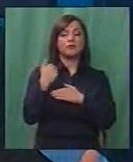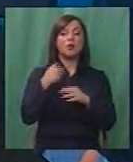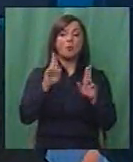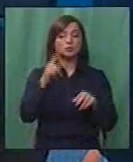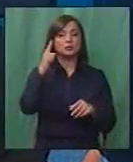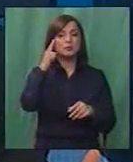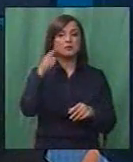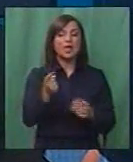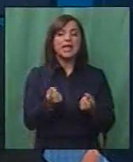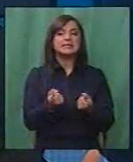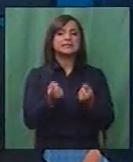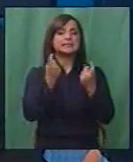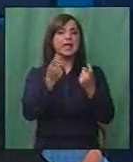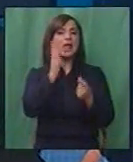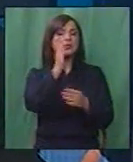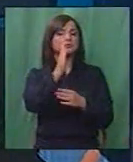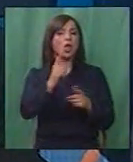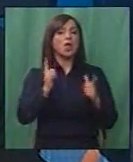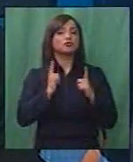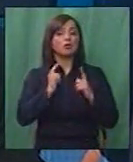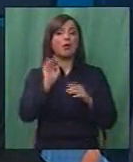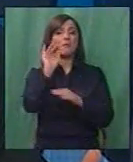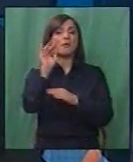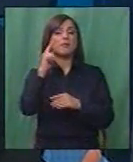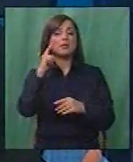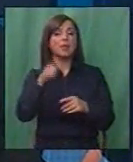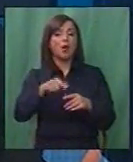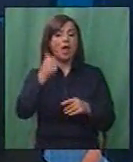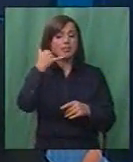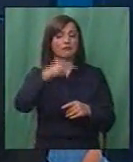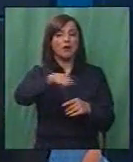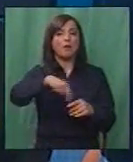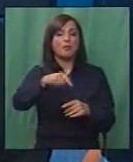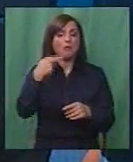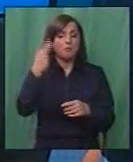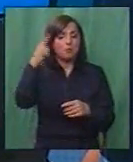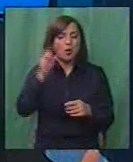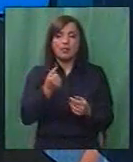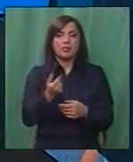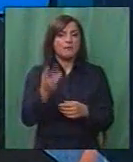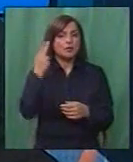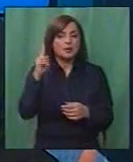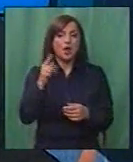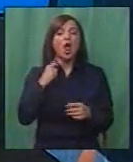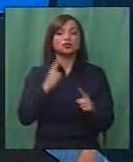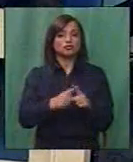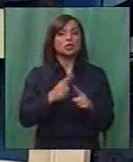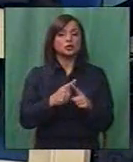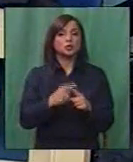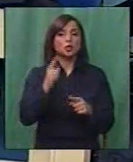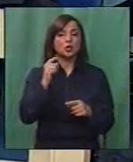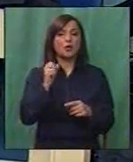Вие можете да замислите едно рурално село да чекаат дојава да сврти некој фиксен телефон кој не го ни познава. А многу често се